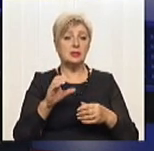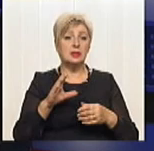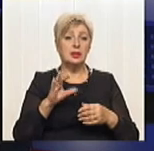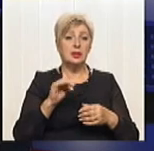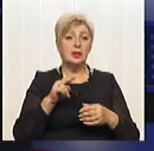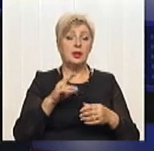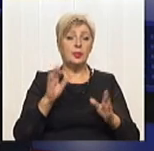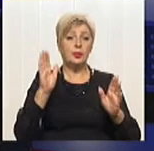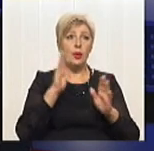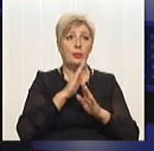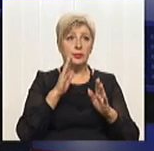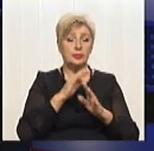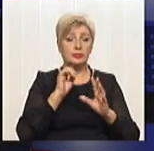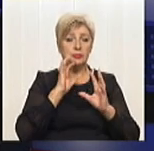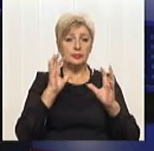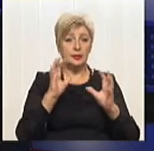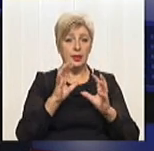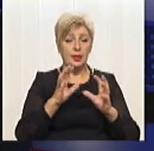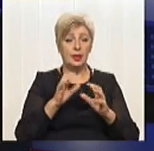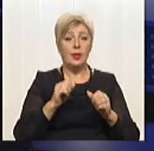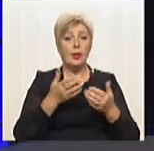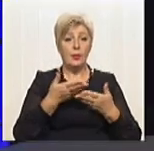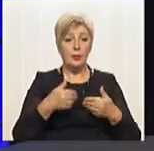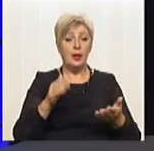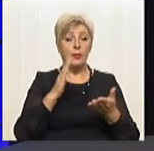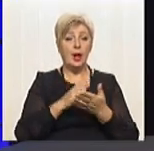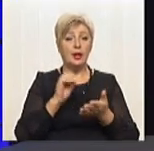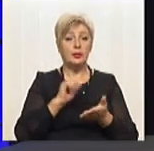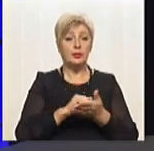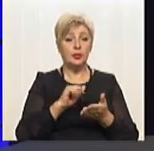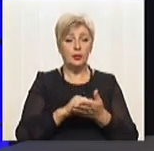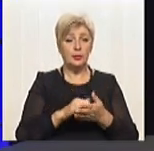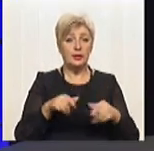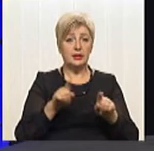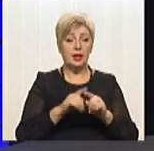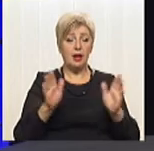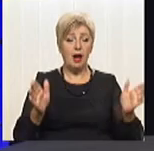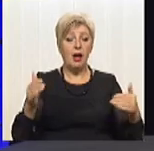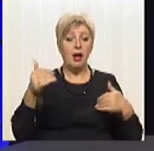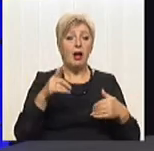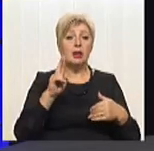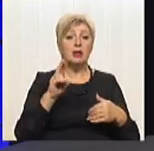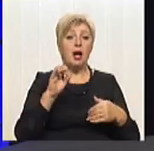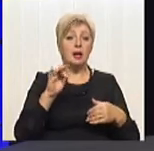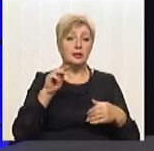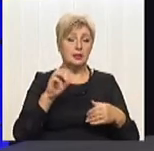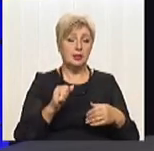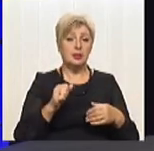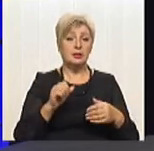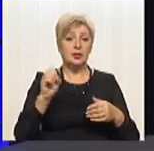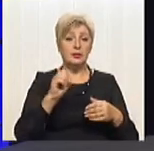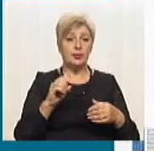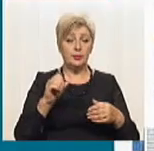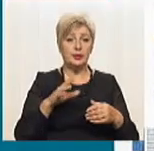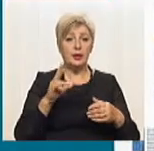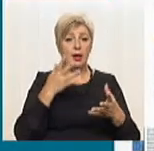природоохоронних угод. Власне, от, ми маємо документ, така карта європейської моделі оцінки впливу